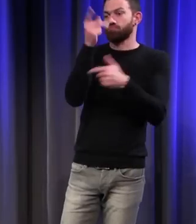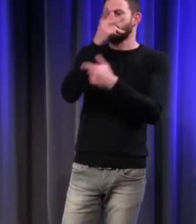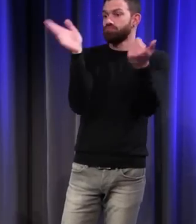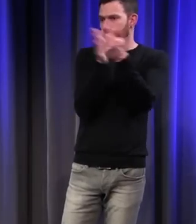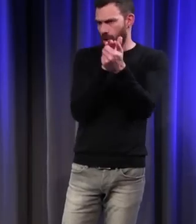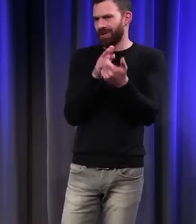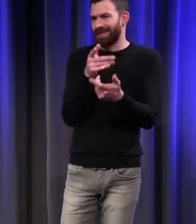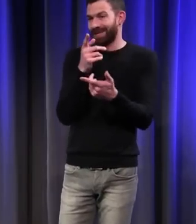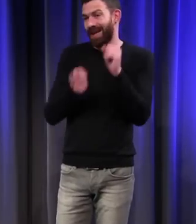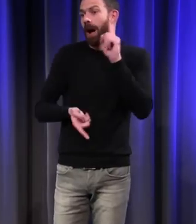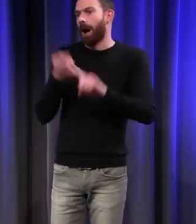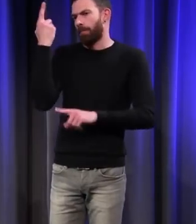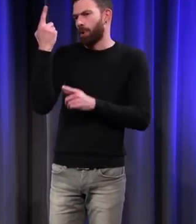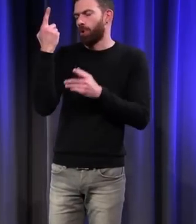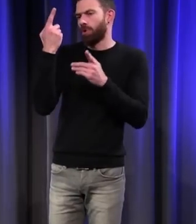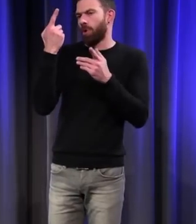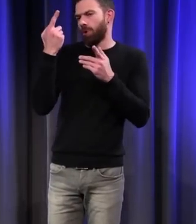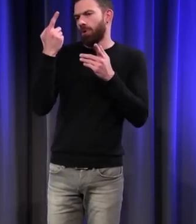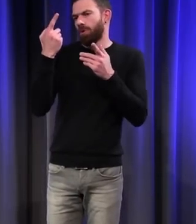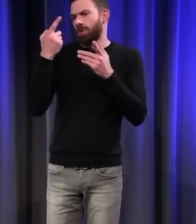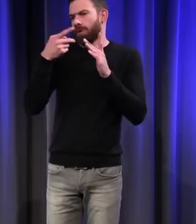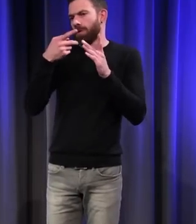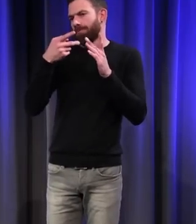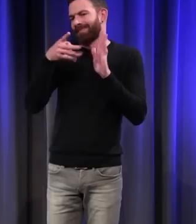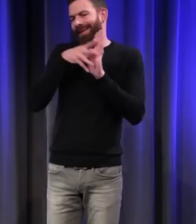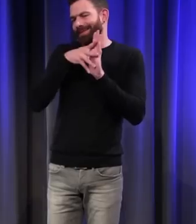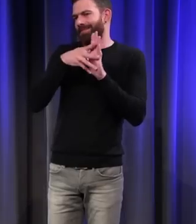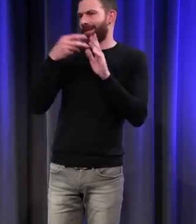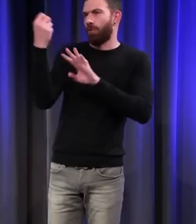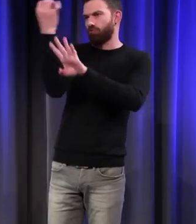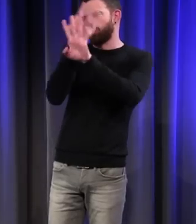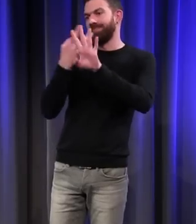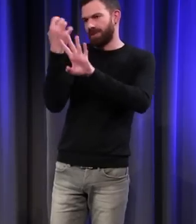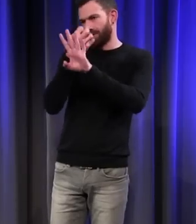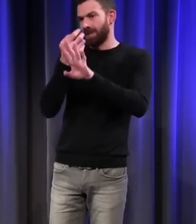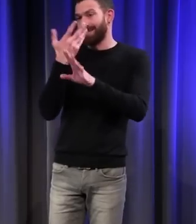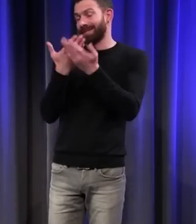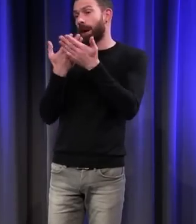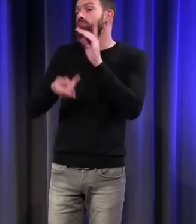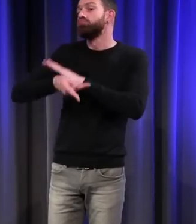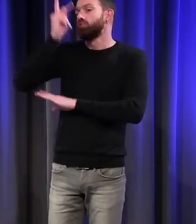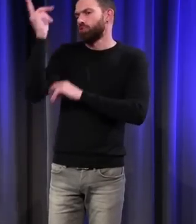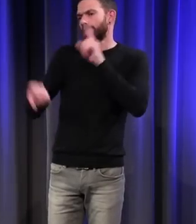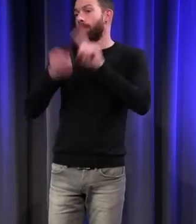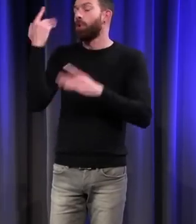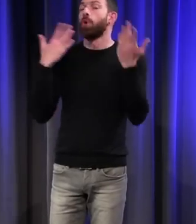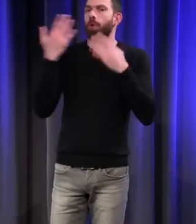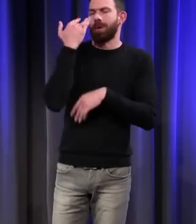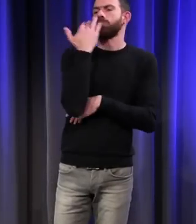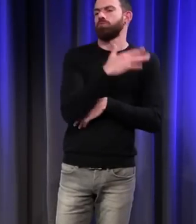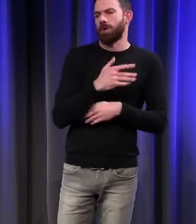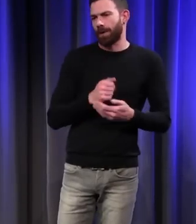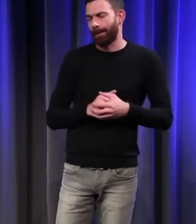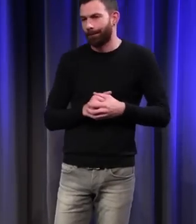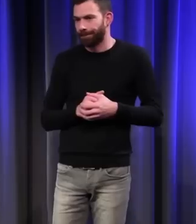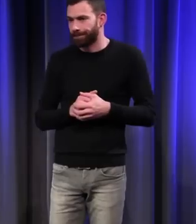luminosité et celui de saturation comptent plus que le paramètre de coloration. Et on le voit bien, d